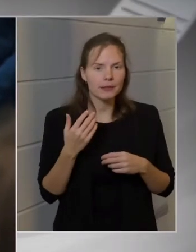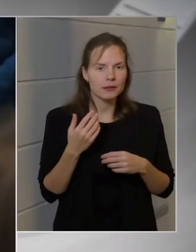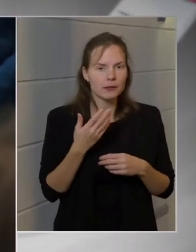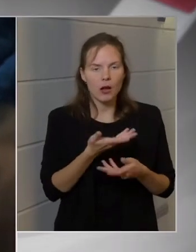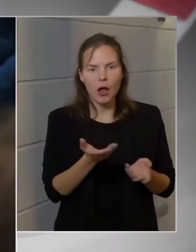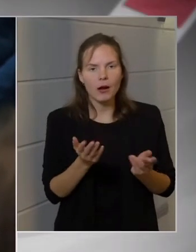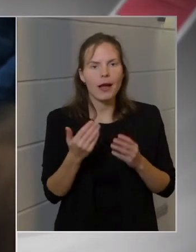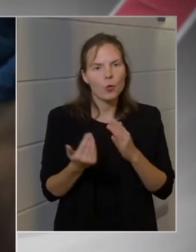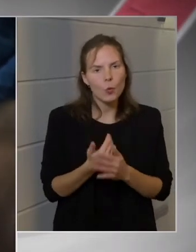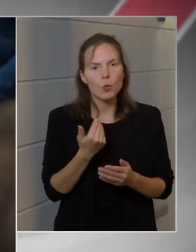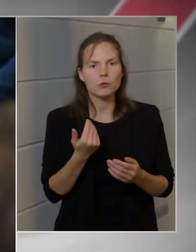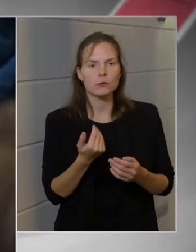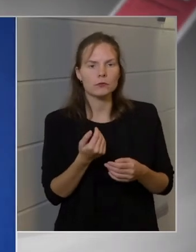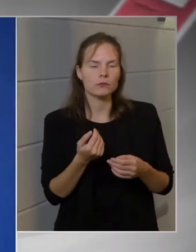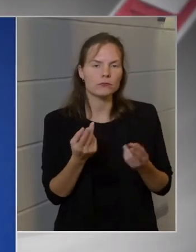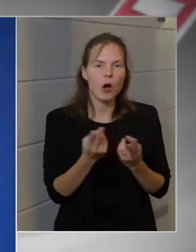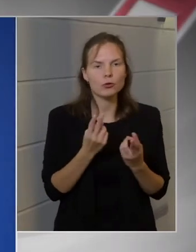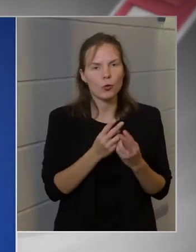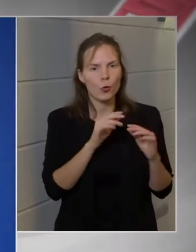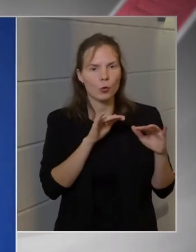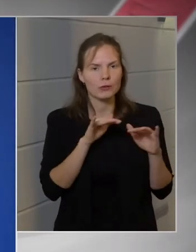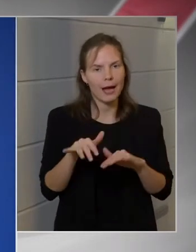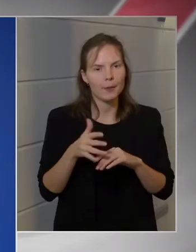támadásokra?